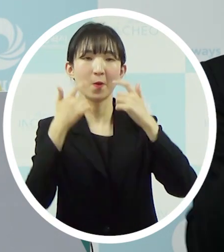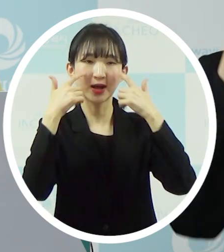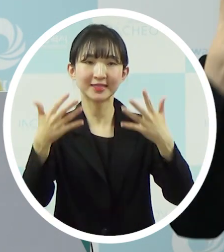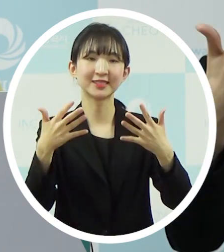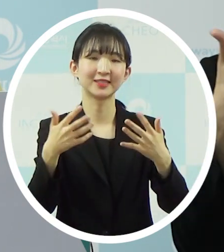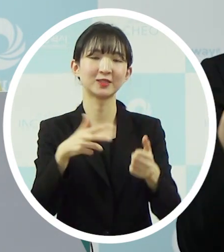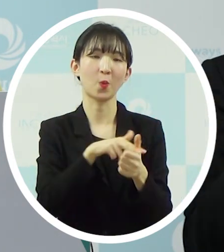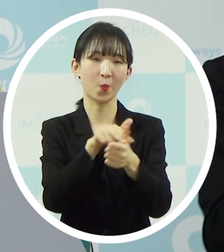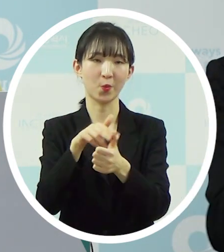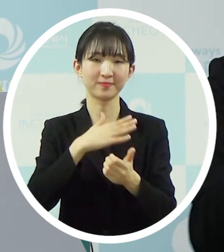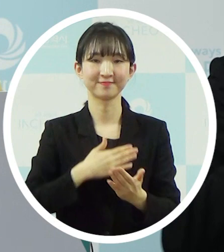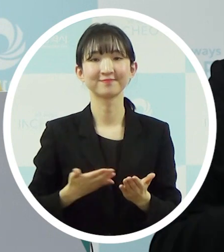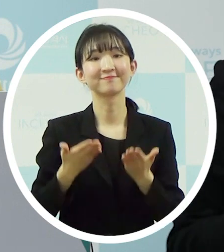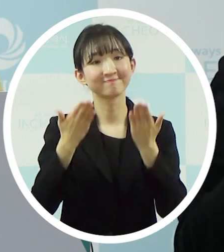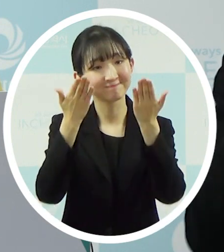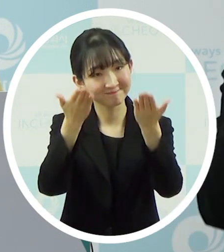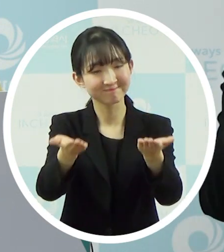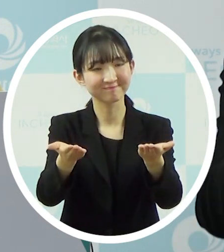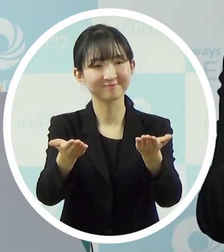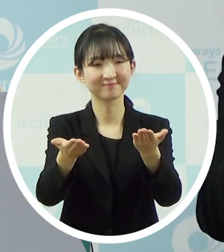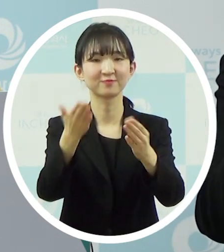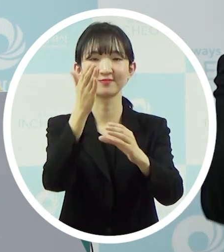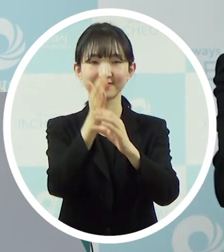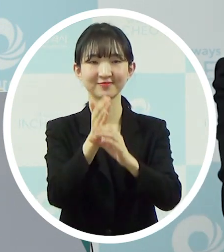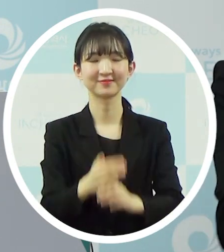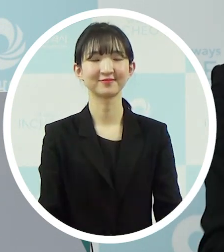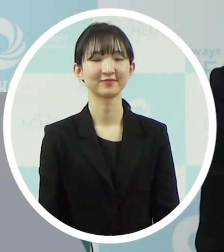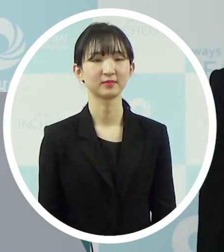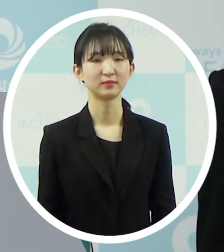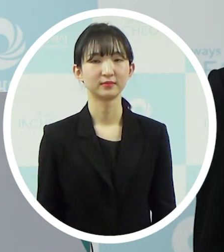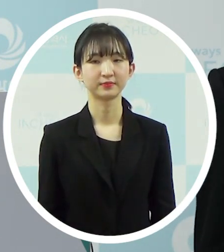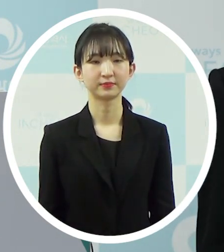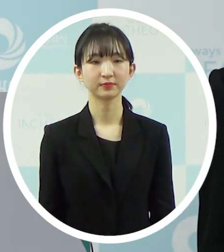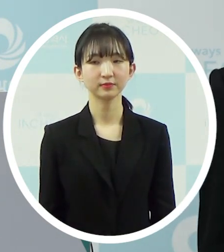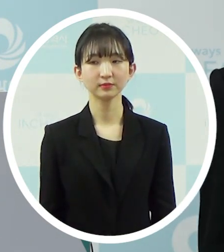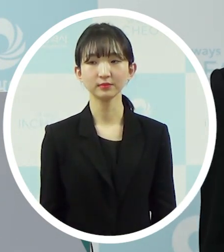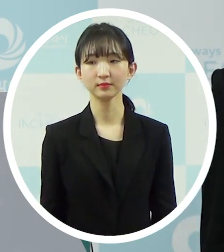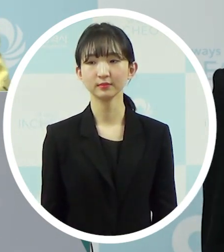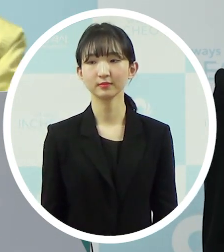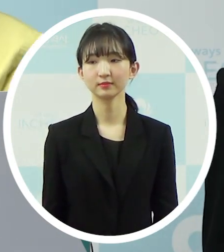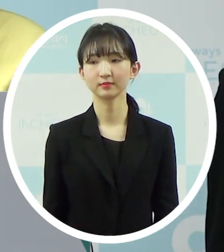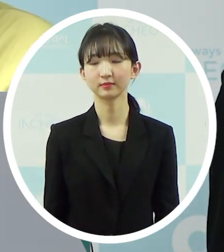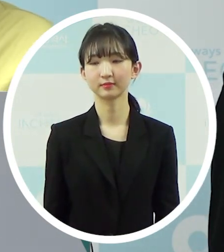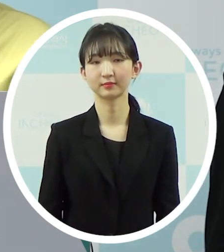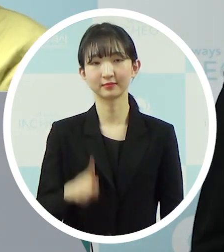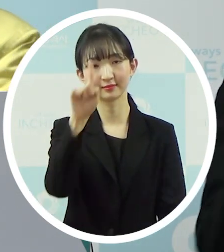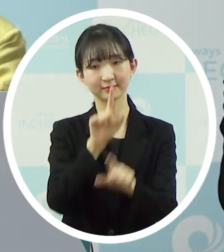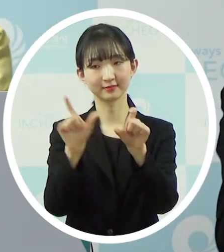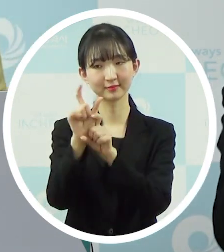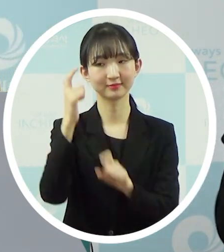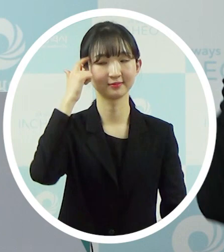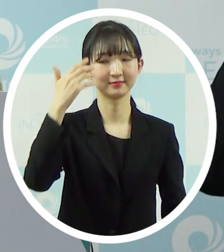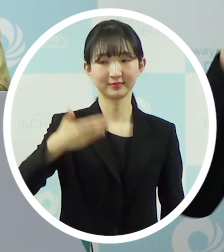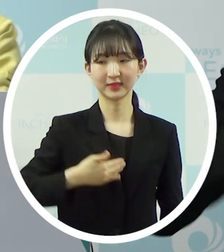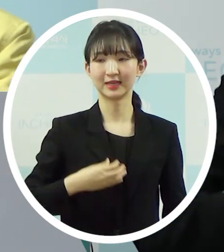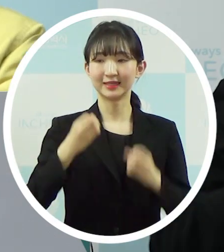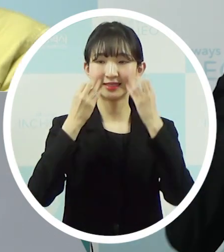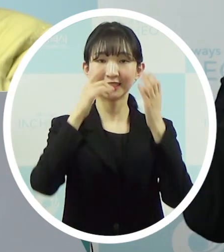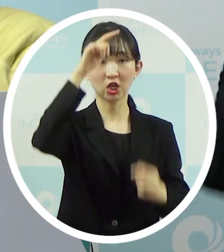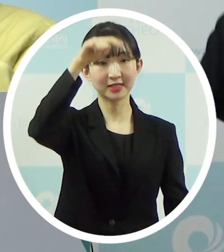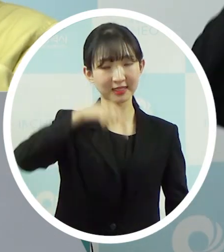현 단계에서는 좋은 치유방법이라고 그렇게 생각하고 있어요. 네. 한 마디 신청지